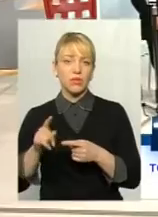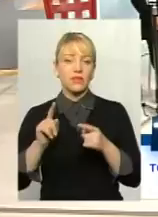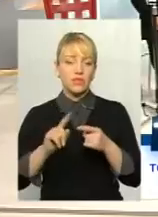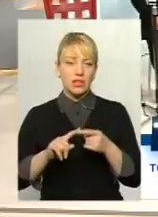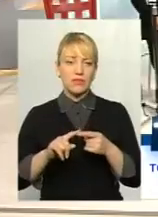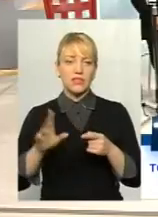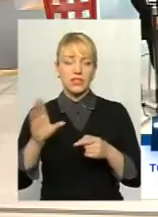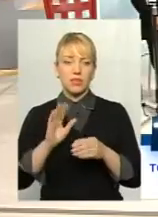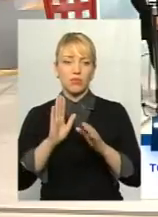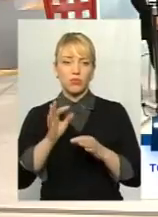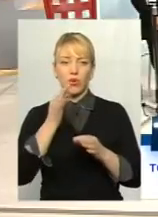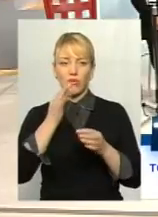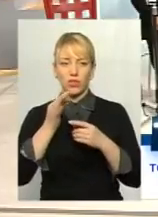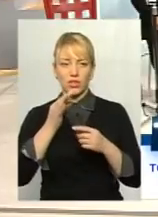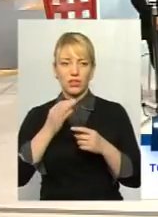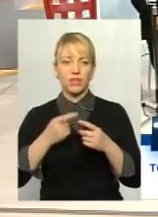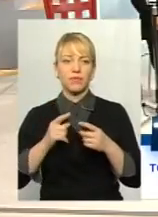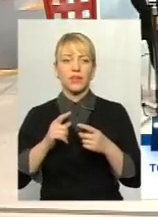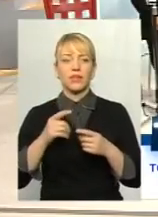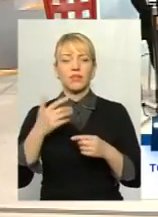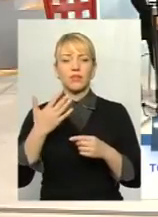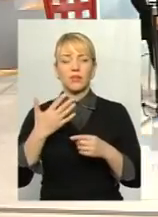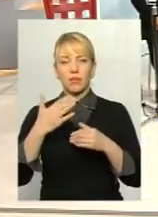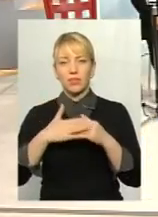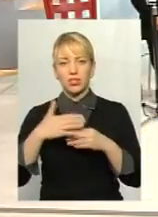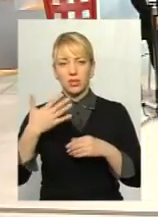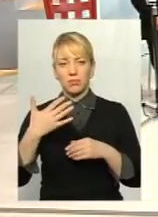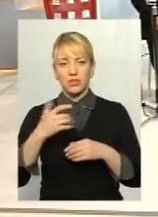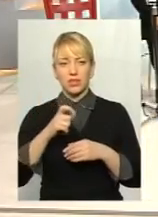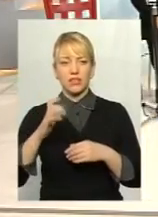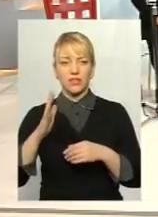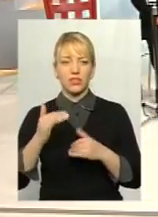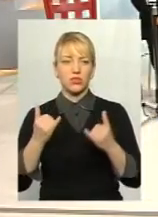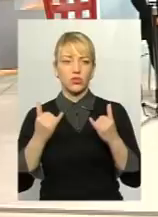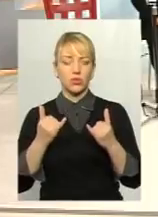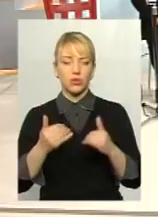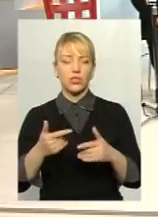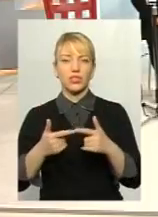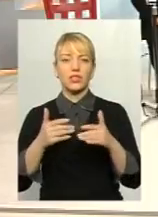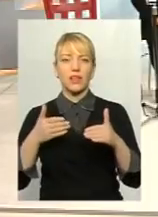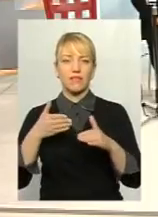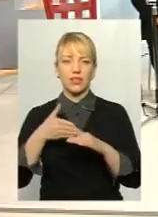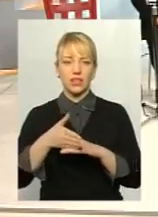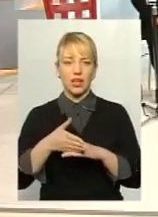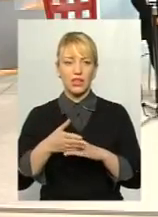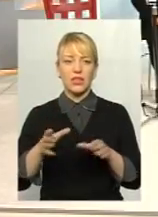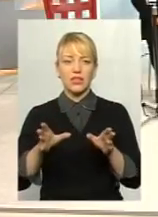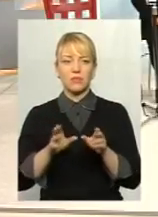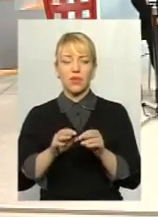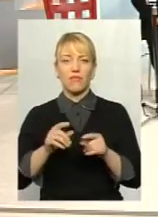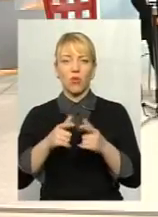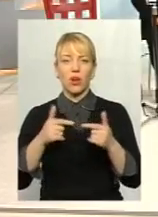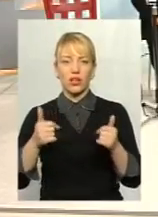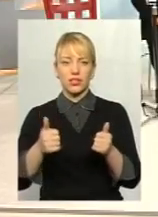студії найближчих 50 хвилин. А сьогодні до нас завітали співорганізатор Національного аграрного